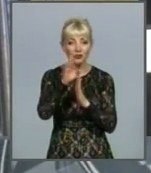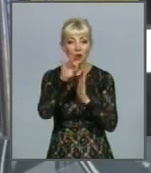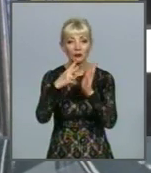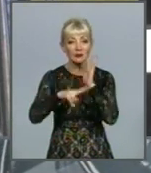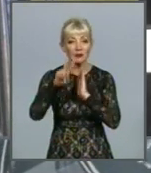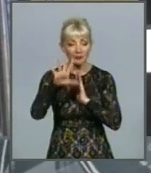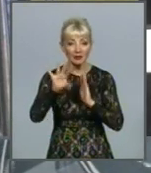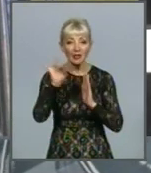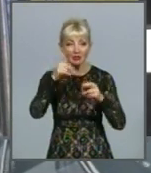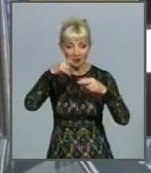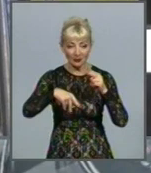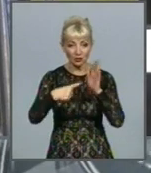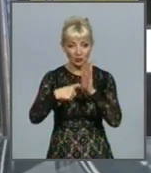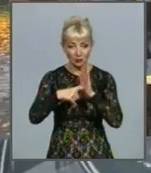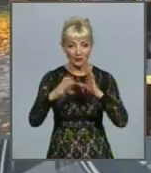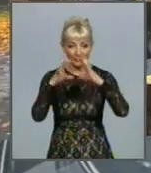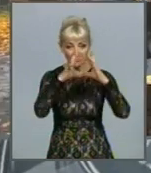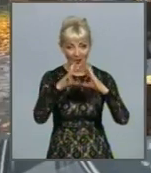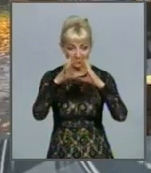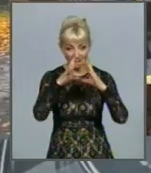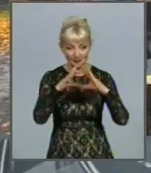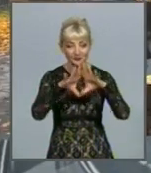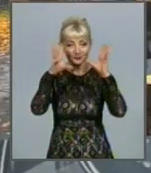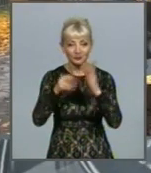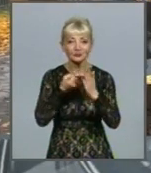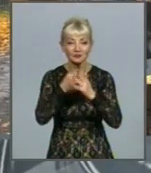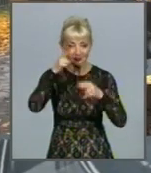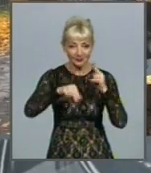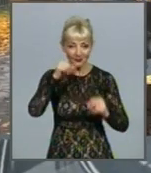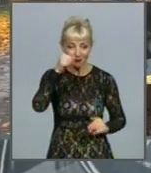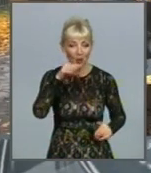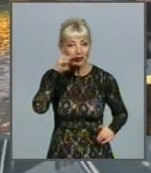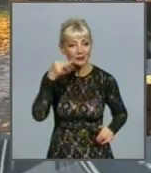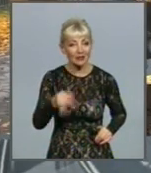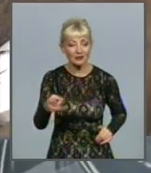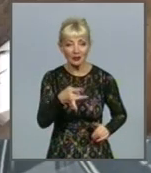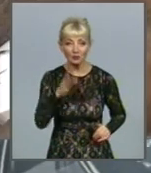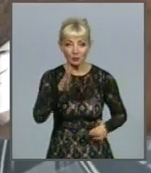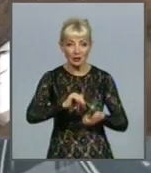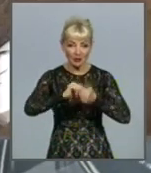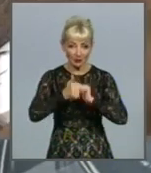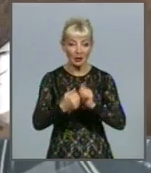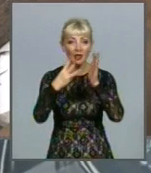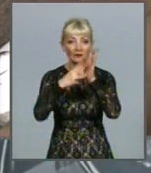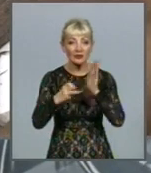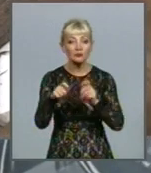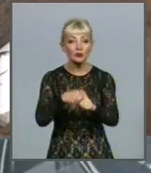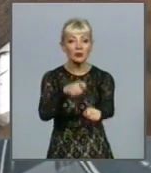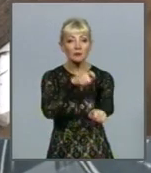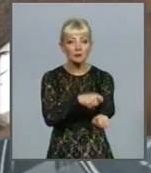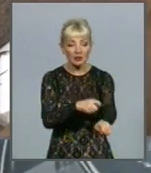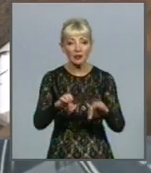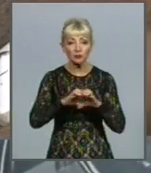-го і закінчуючи 600-го діаметра. Загалом до кінця року у Шевченківському районі буде замінено 800 метрів